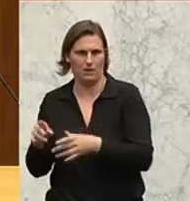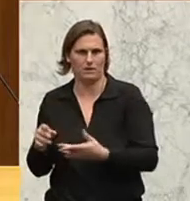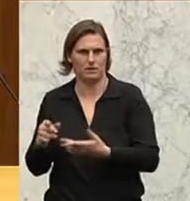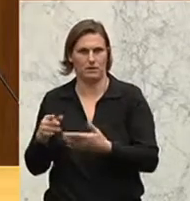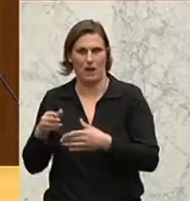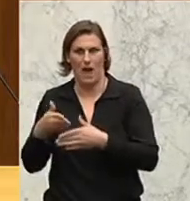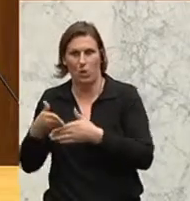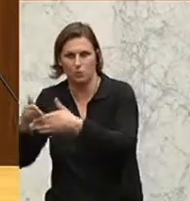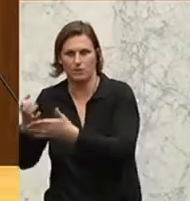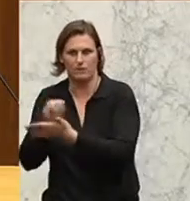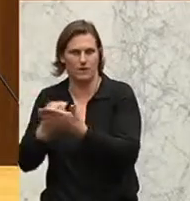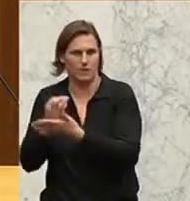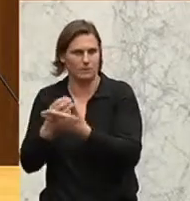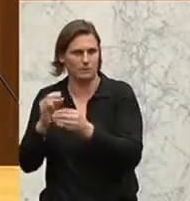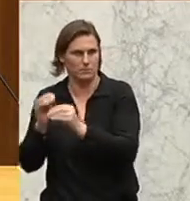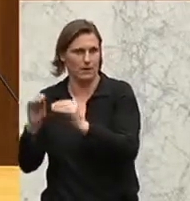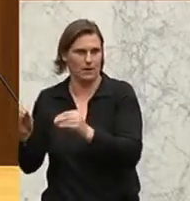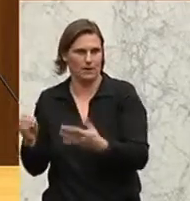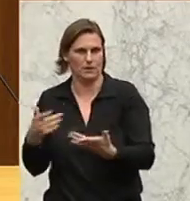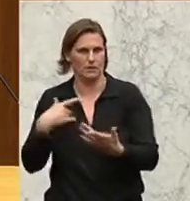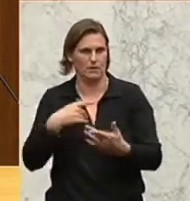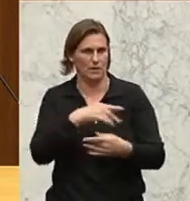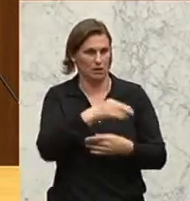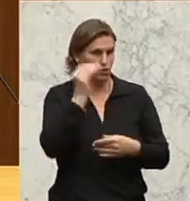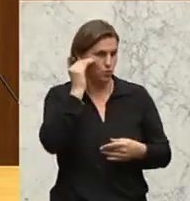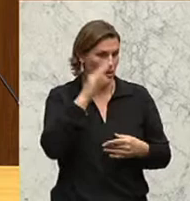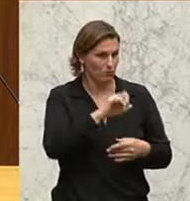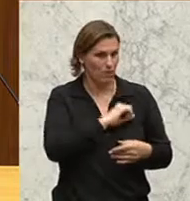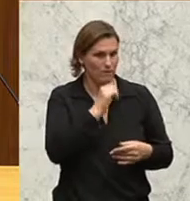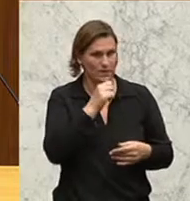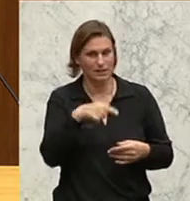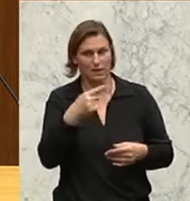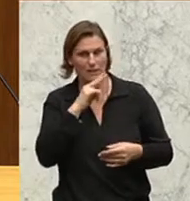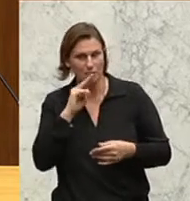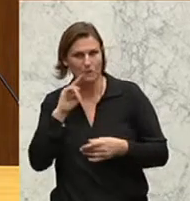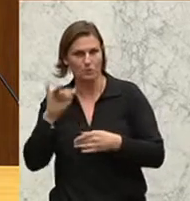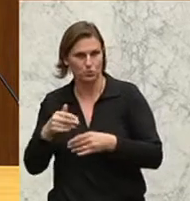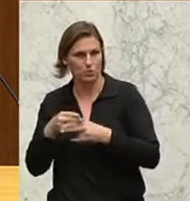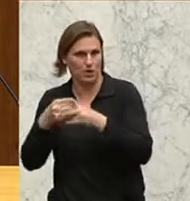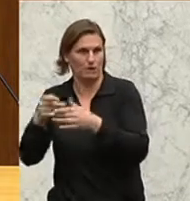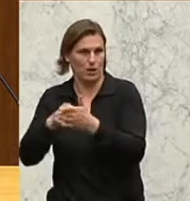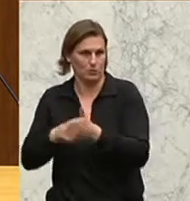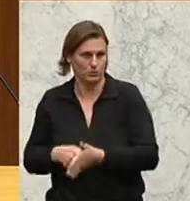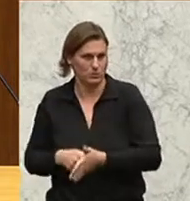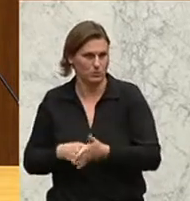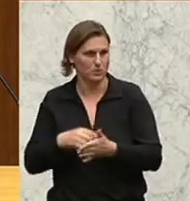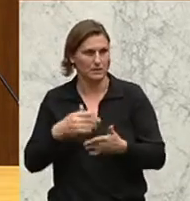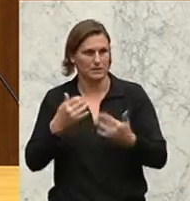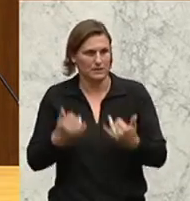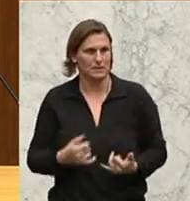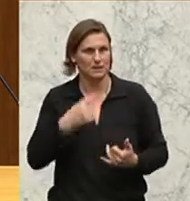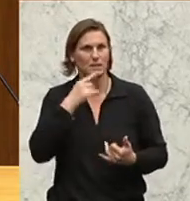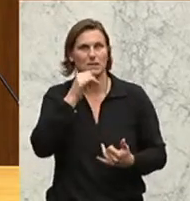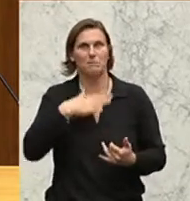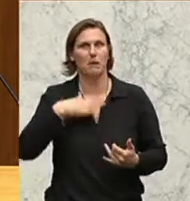das zu ergänzen, was dann in der Schule nicht geleistet wird, weil am Nachmittag das nicht mehr stattfindet. Und das, was ich jetzt sage, ist nicht mehr Erfindung, ist ja nicht